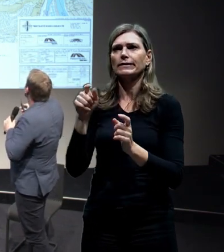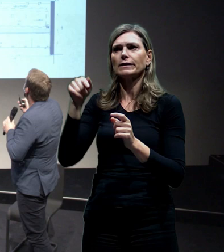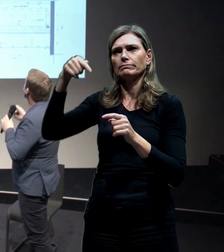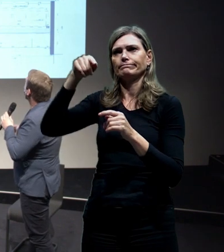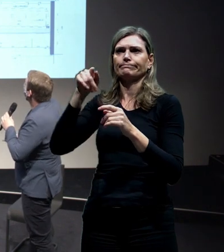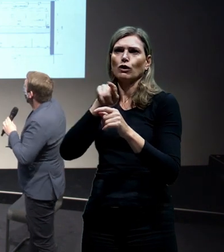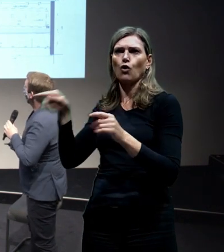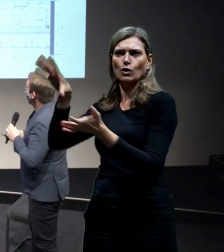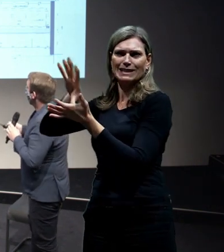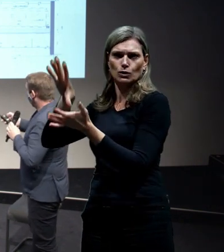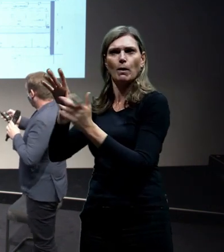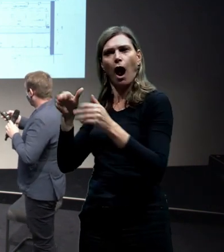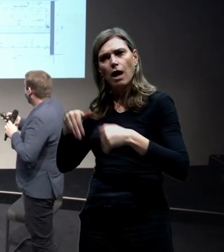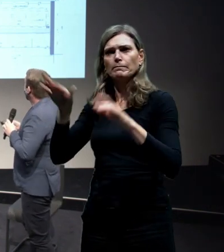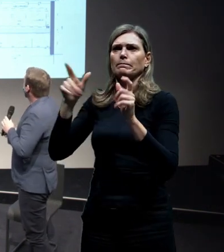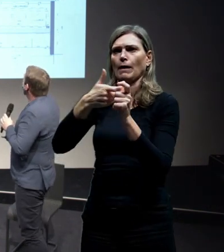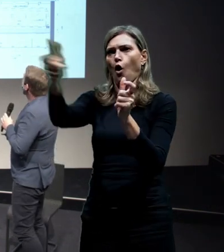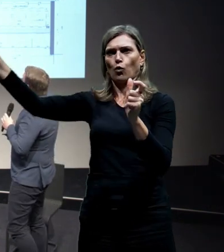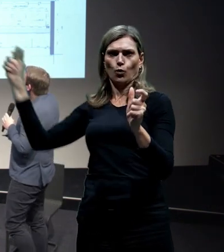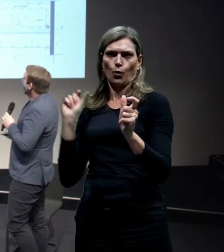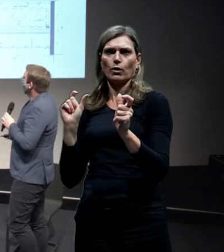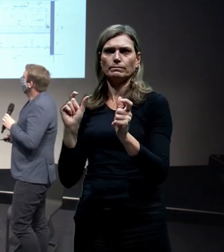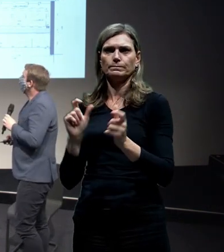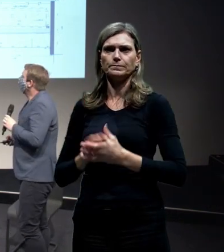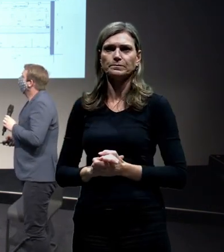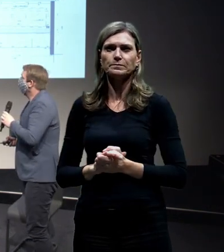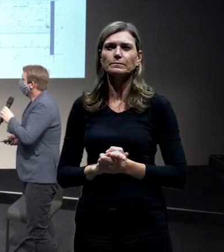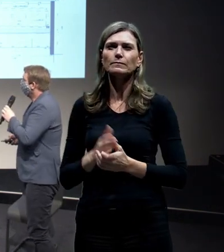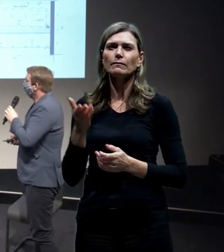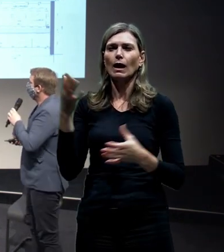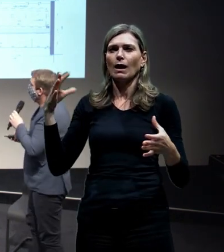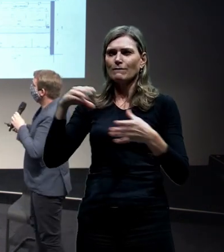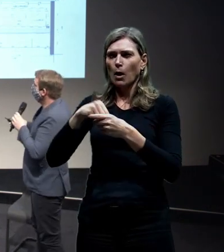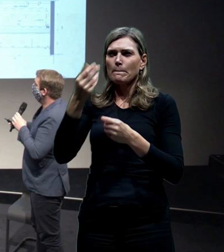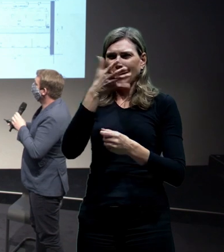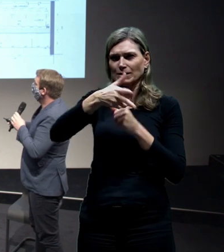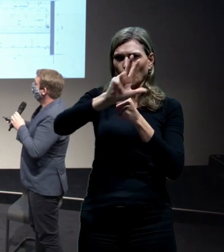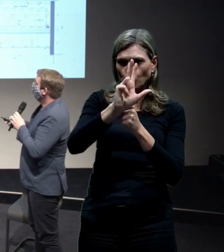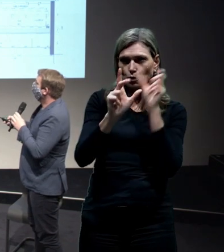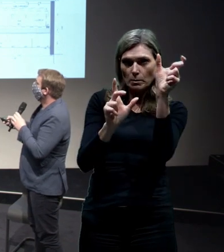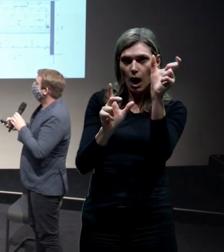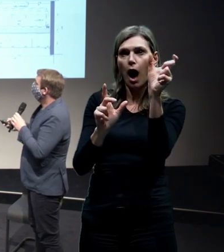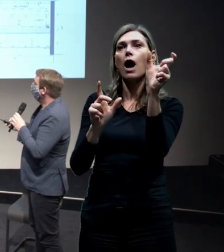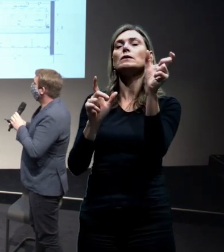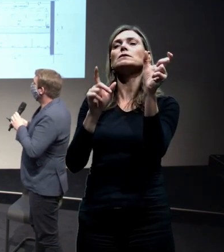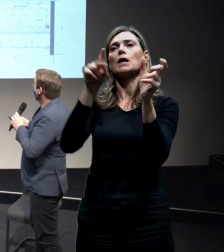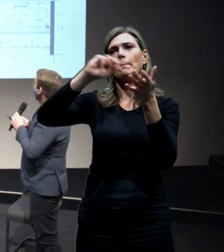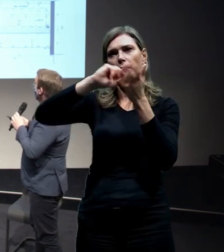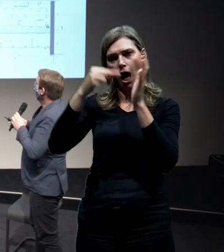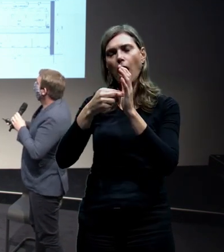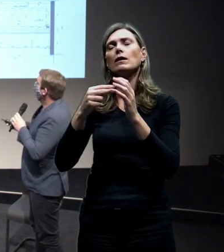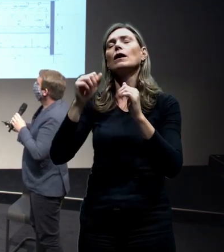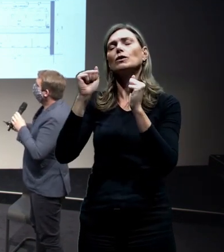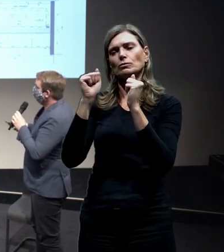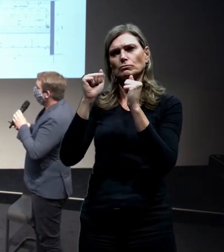částí. Jak už jsem říkal, součástí té stavy 518 je tunel pod Sůhdolem.